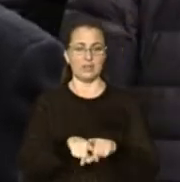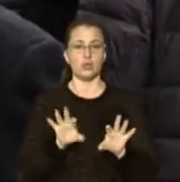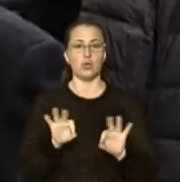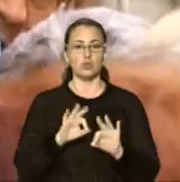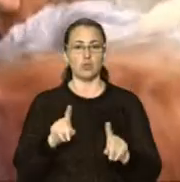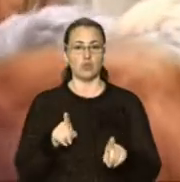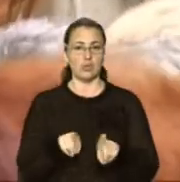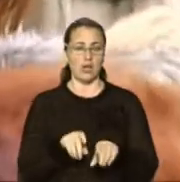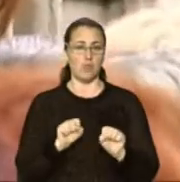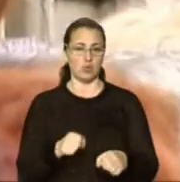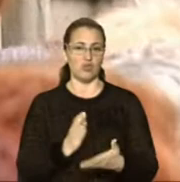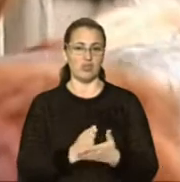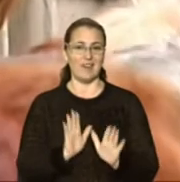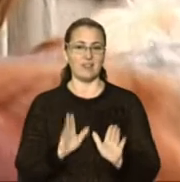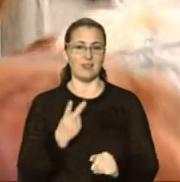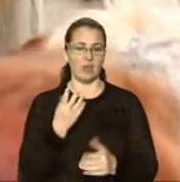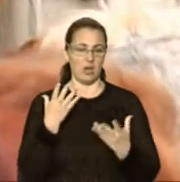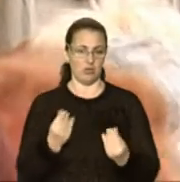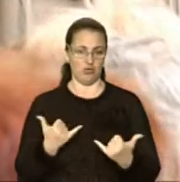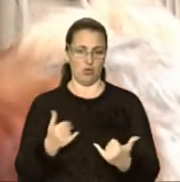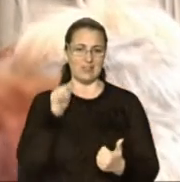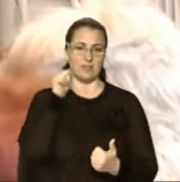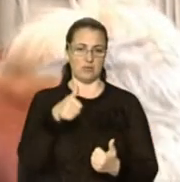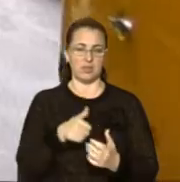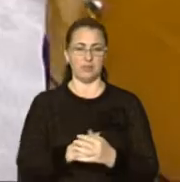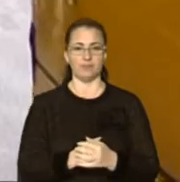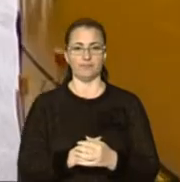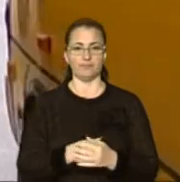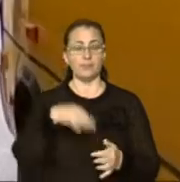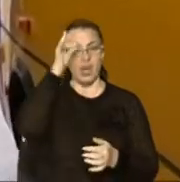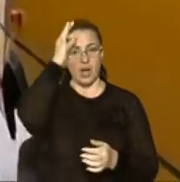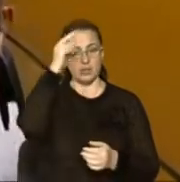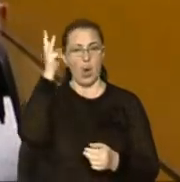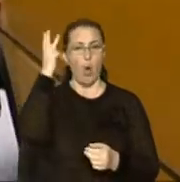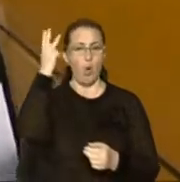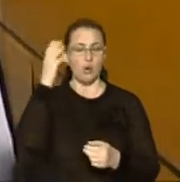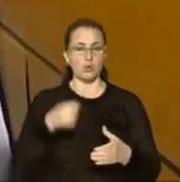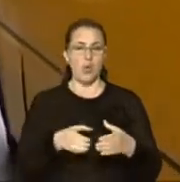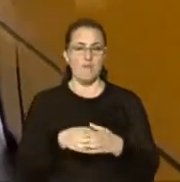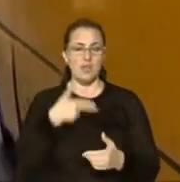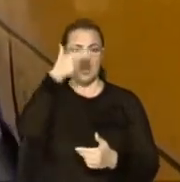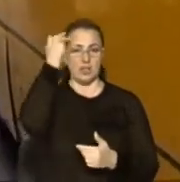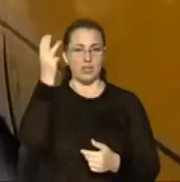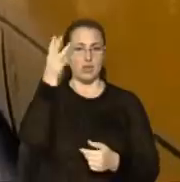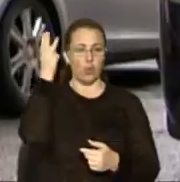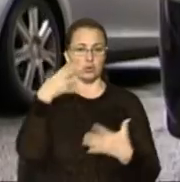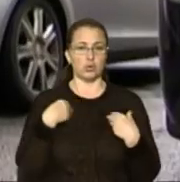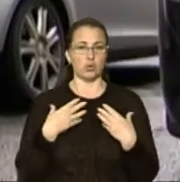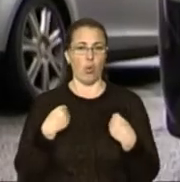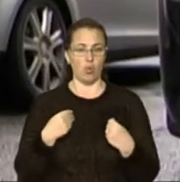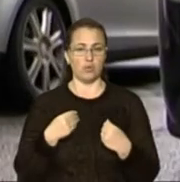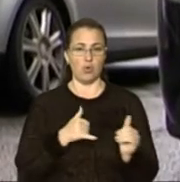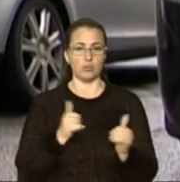розповіли, що така можливість є лише два дні – сьогодні та завтра. Нагадаю, консульський відділ італійського посольства у Львові